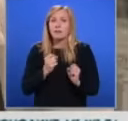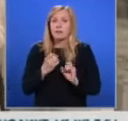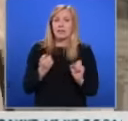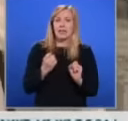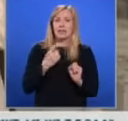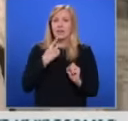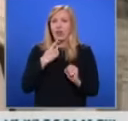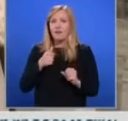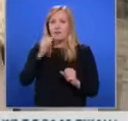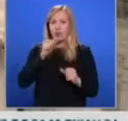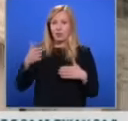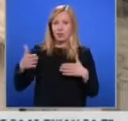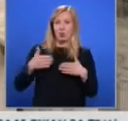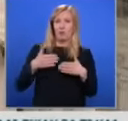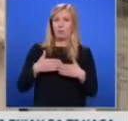и до там.